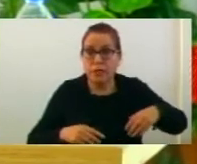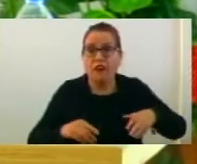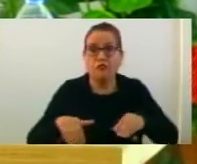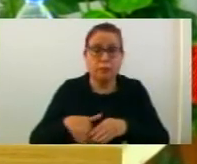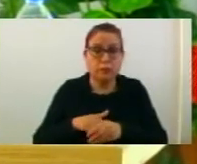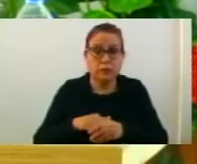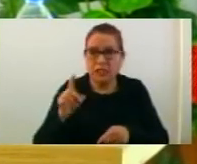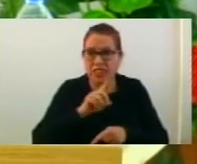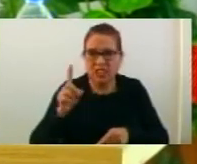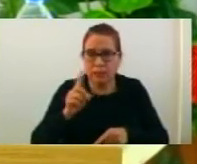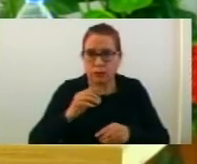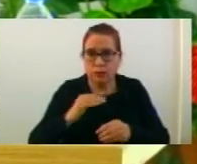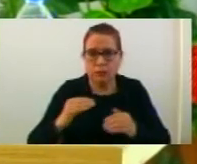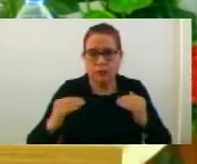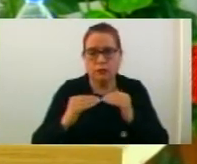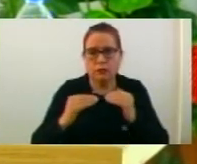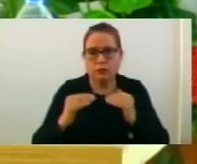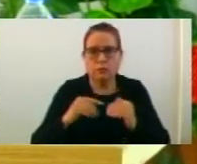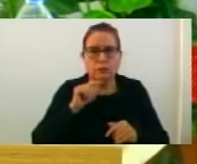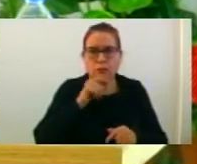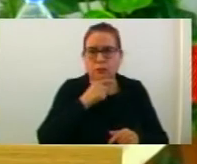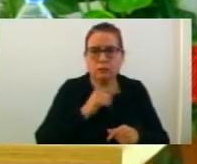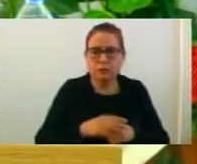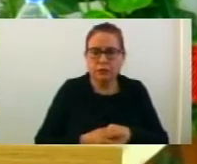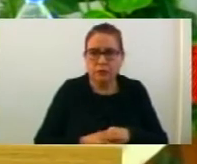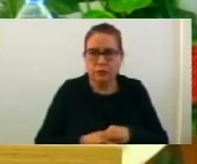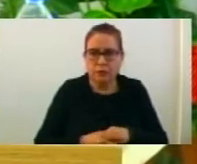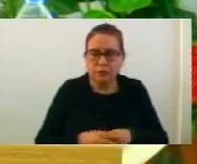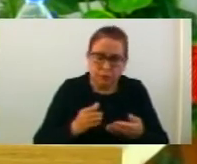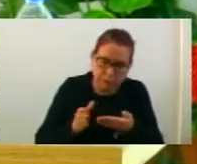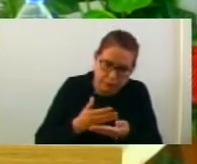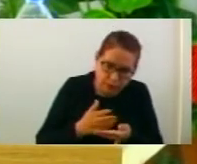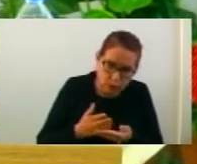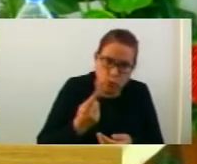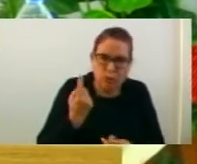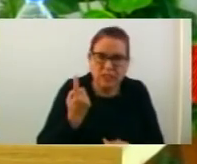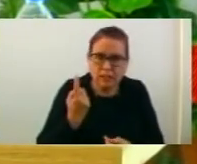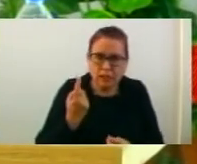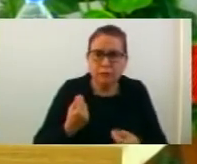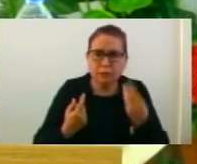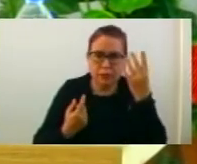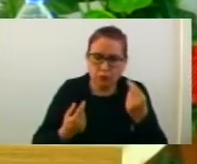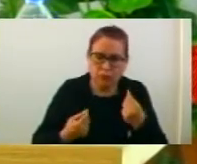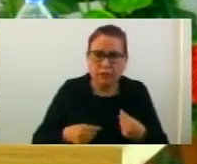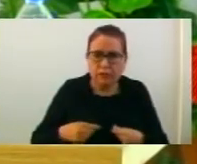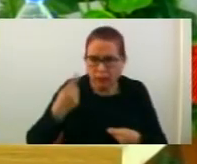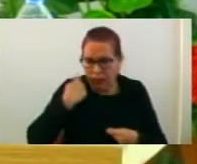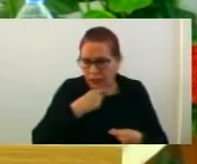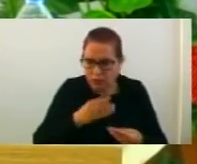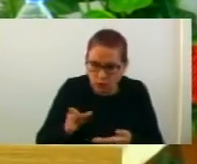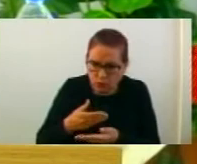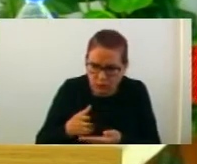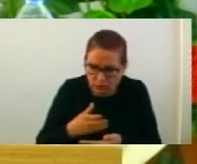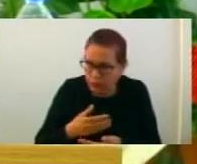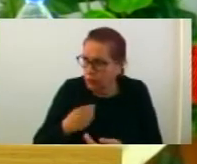тие не дават согласност, затощо вече струмица. Библиотеки, соист фонд на читатели и на книги, да не ги